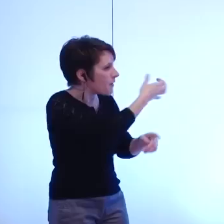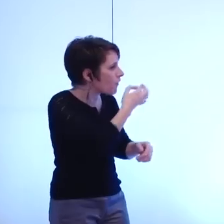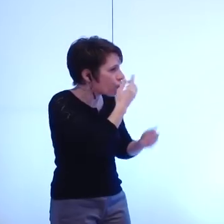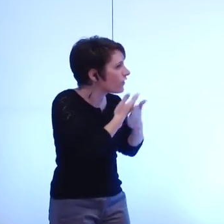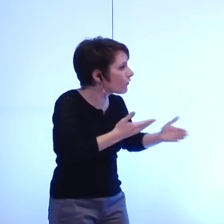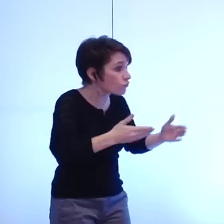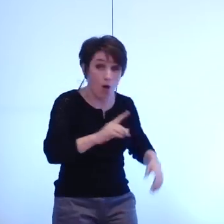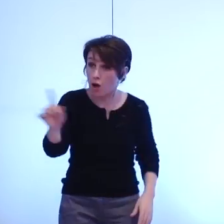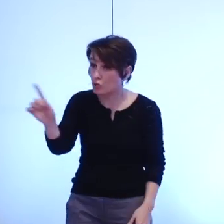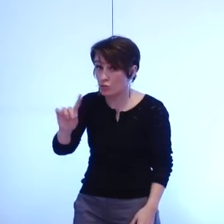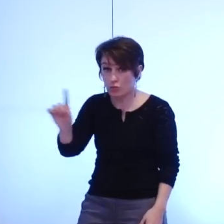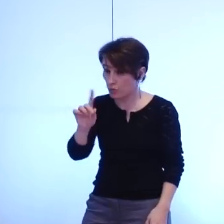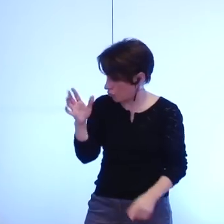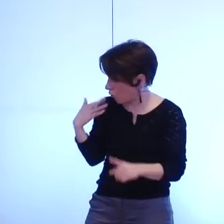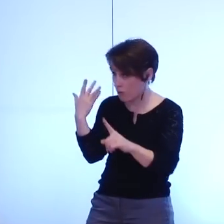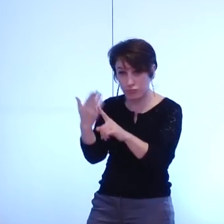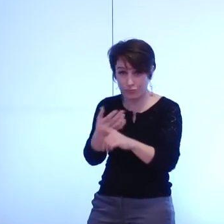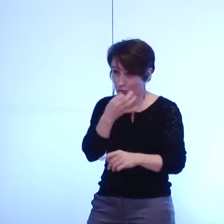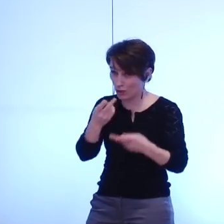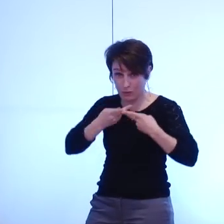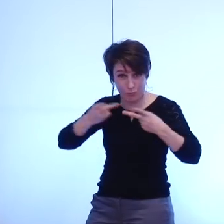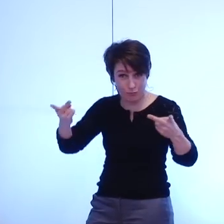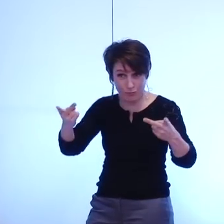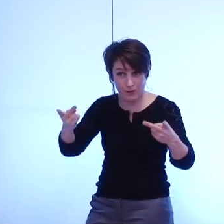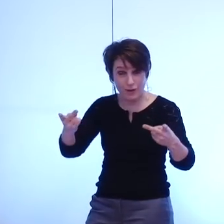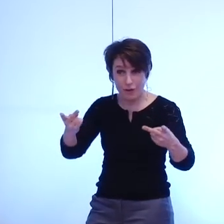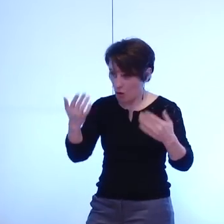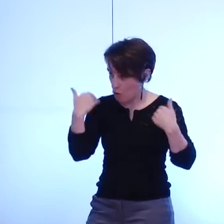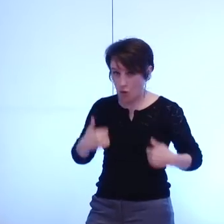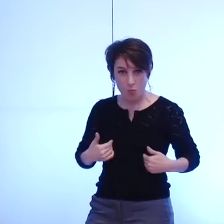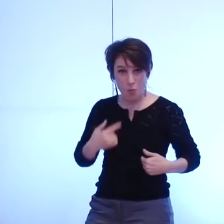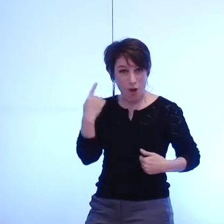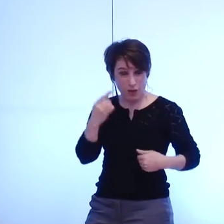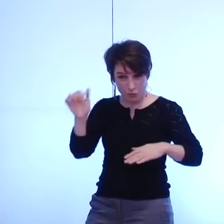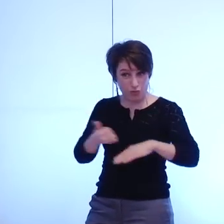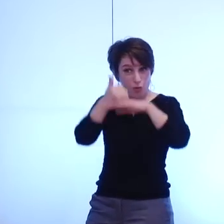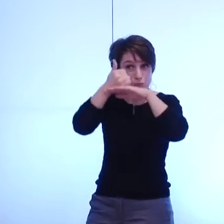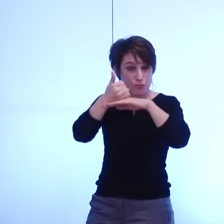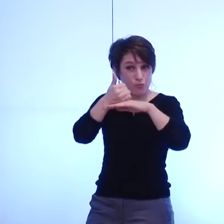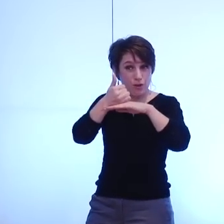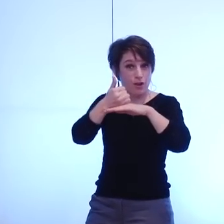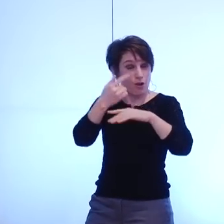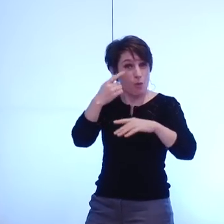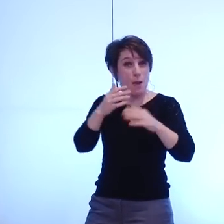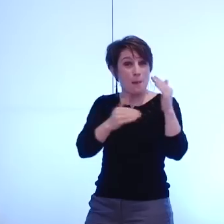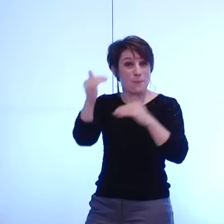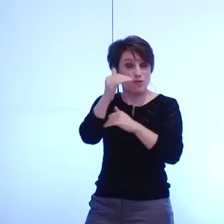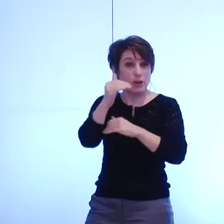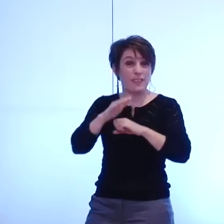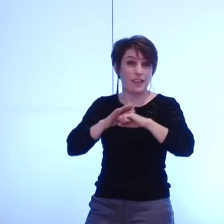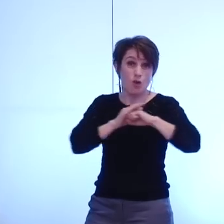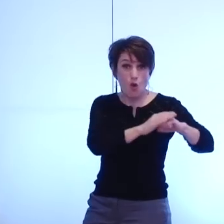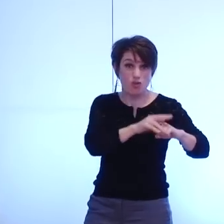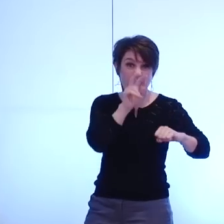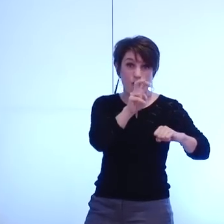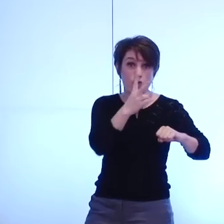pas du tout j'ai toujours été très heureux de dire que j'étais à la tête d'une majorité de gauche écologiste et citoyenne et ça ne me pose pas de